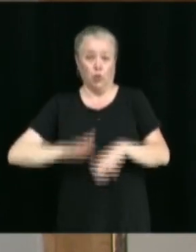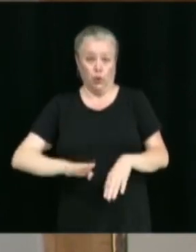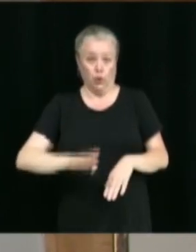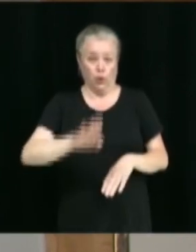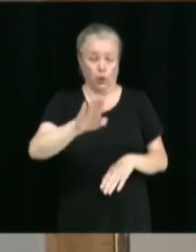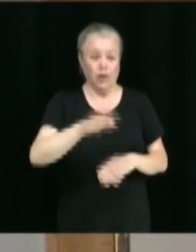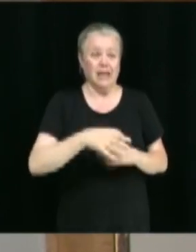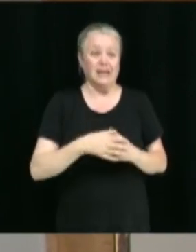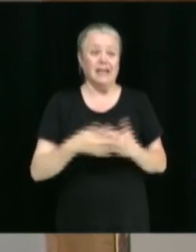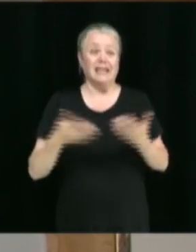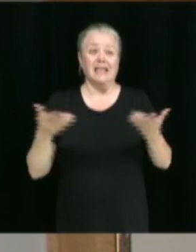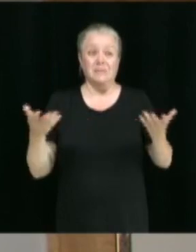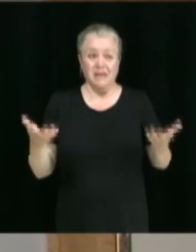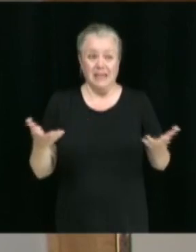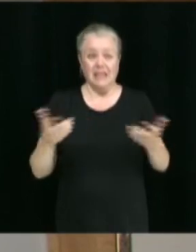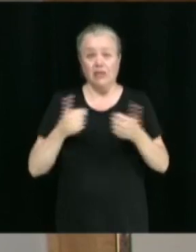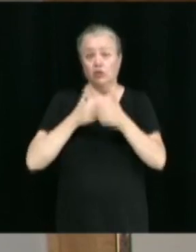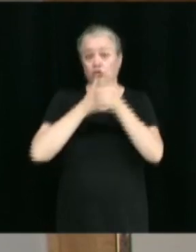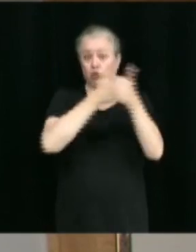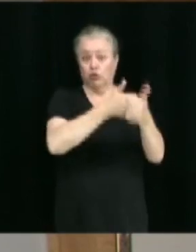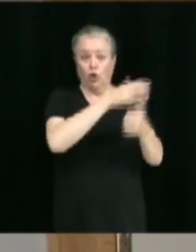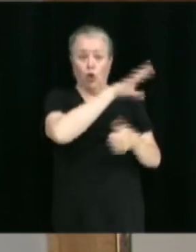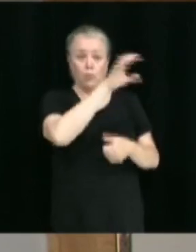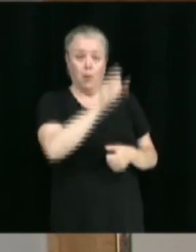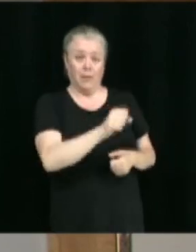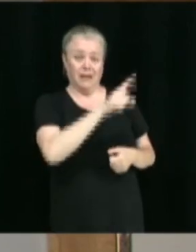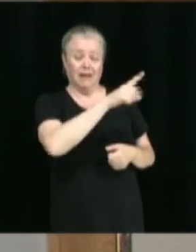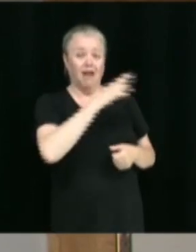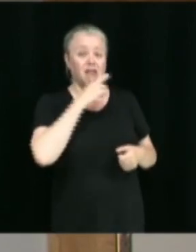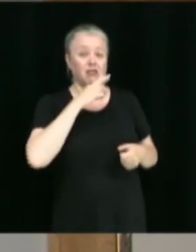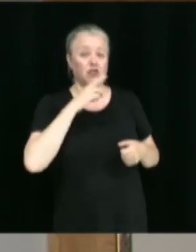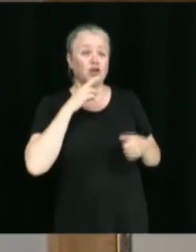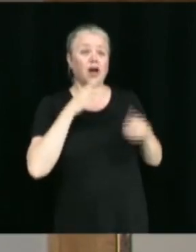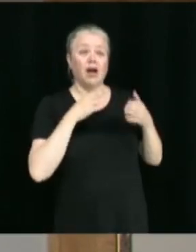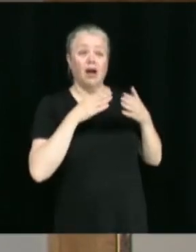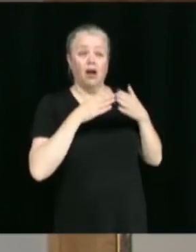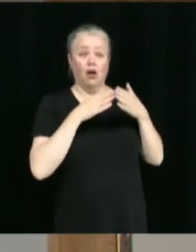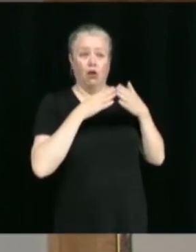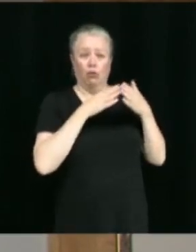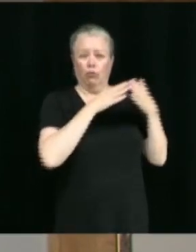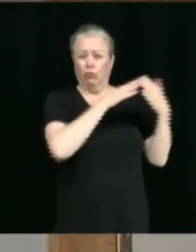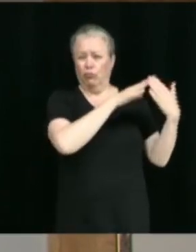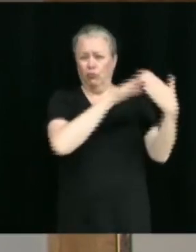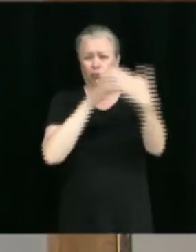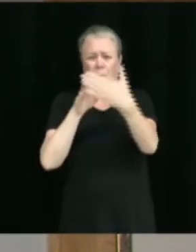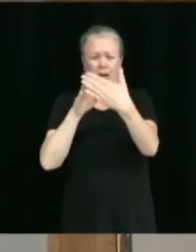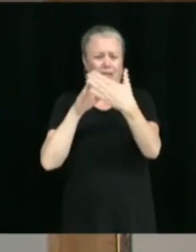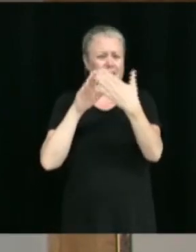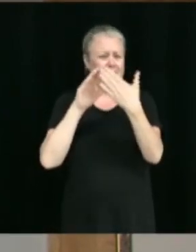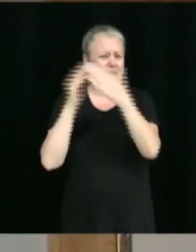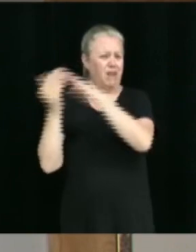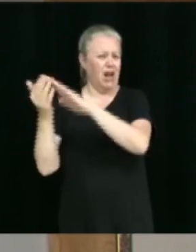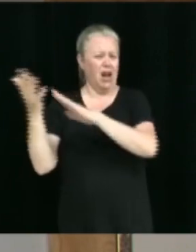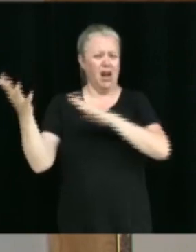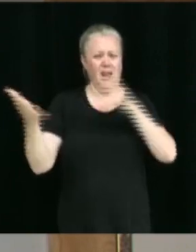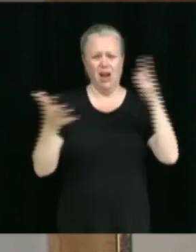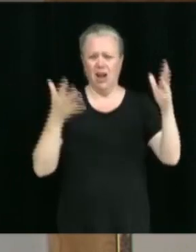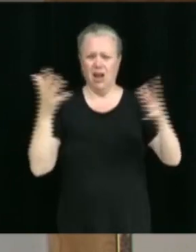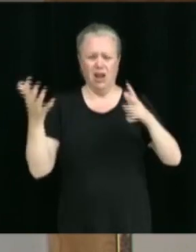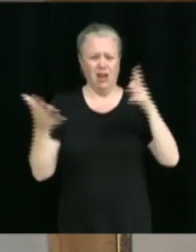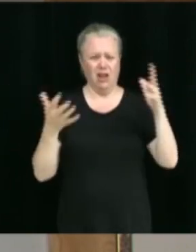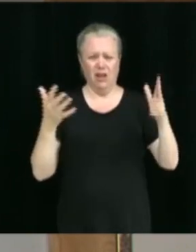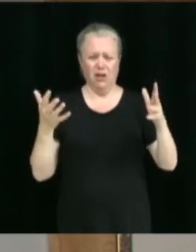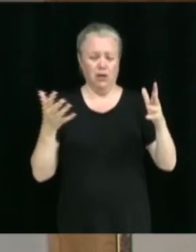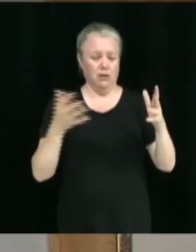Et selon le propriétaire du restaurant, il y eu des demandes qui avaient été faits à la ville entre, bon, le temps que ça s'est usé